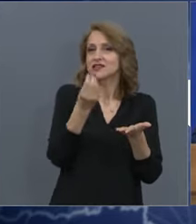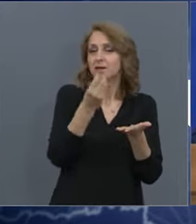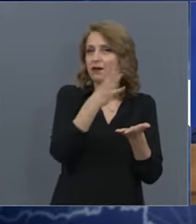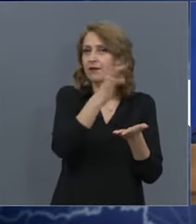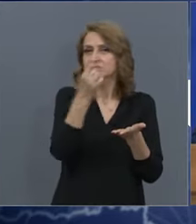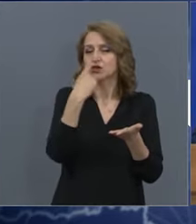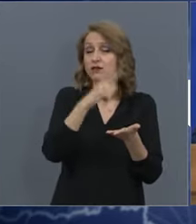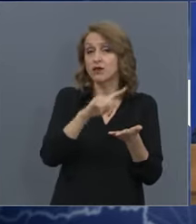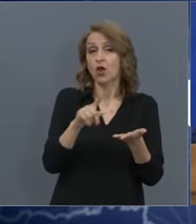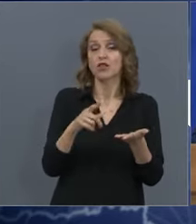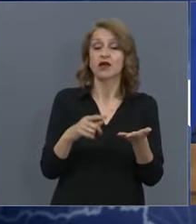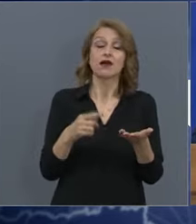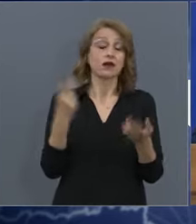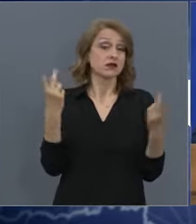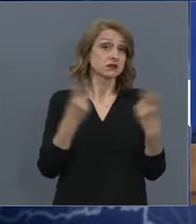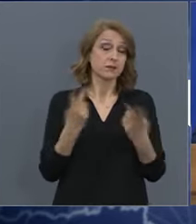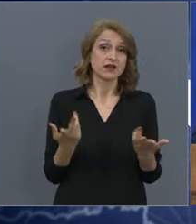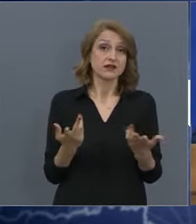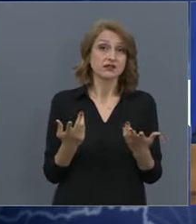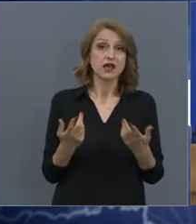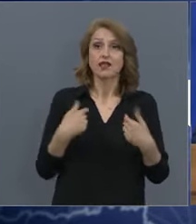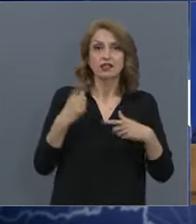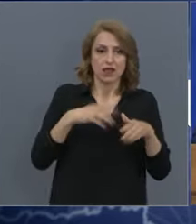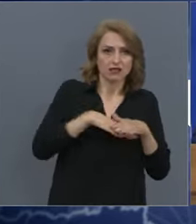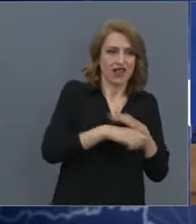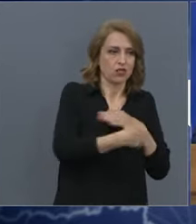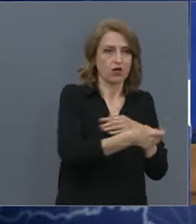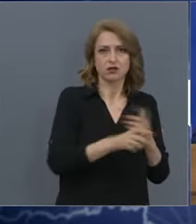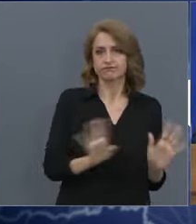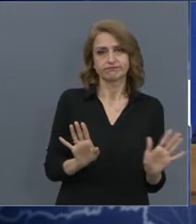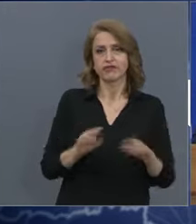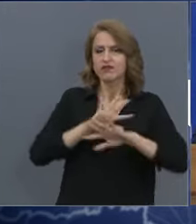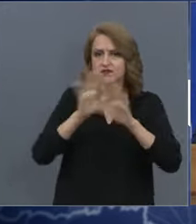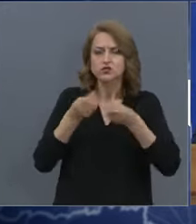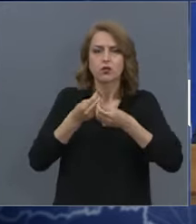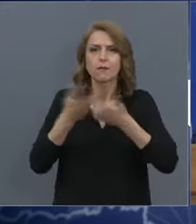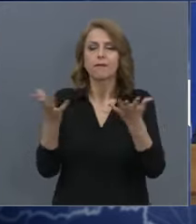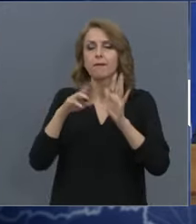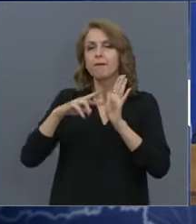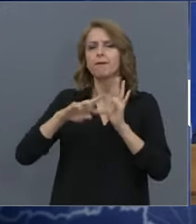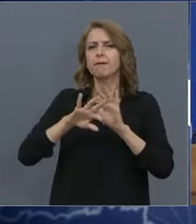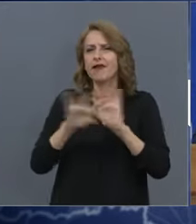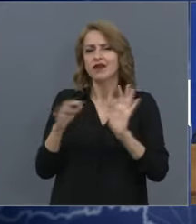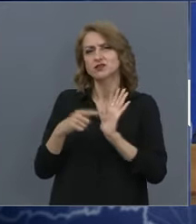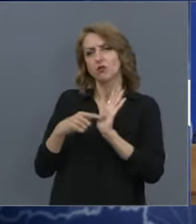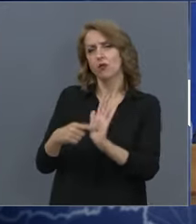Всичко, което се харчи, се харчи по най-прозрачния начин. И се отчита всяко едно министерство. Така че,